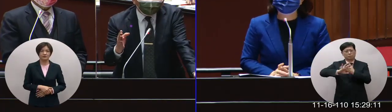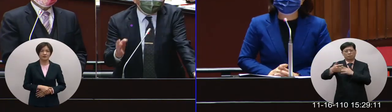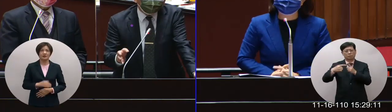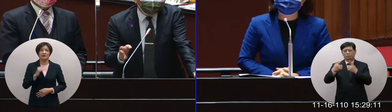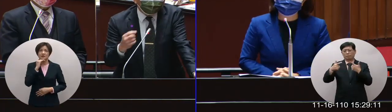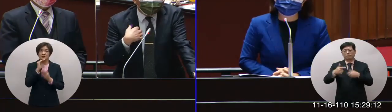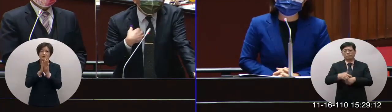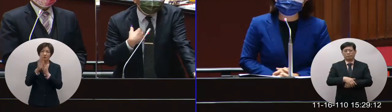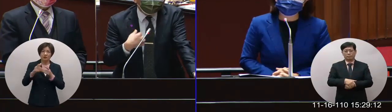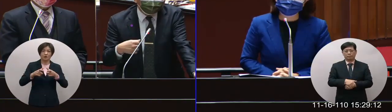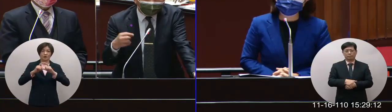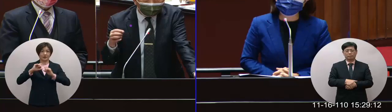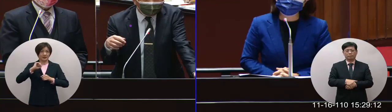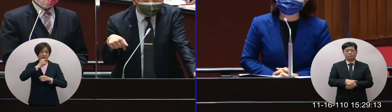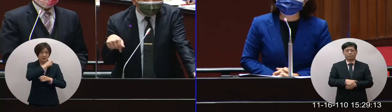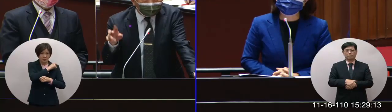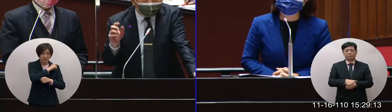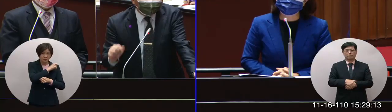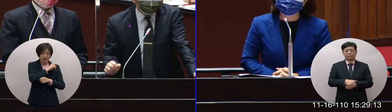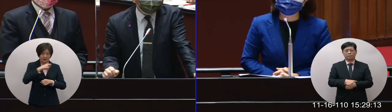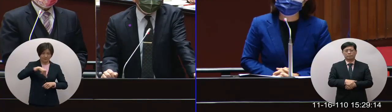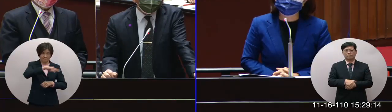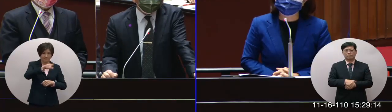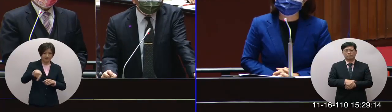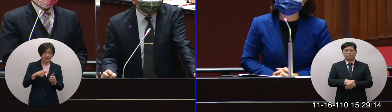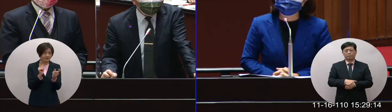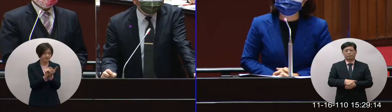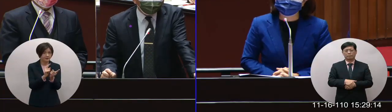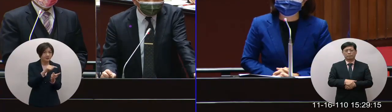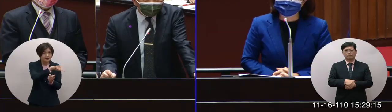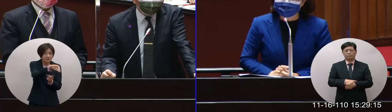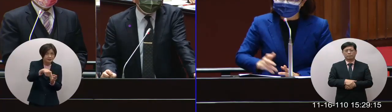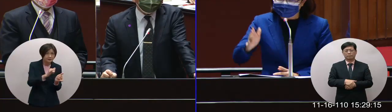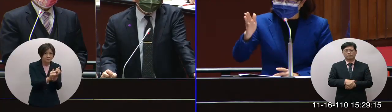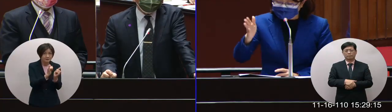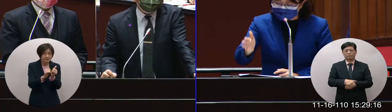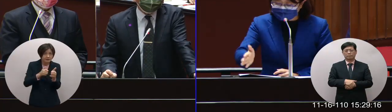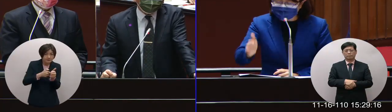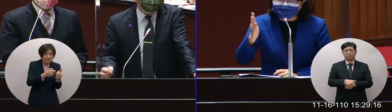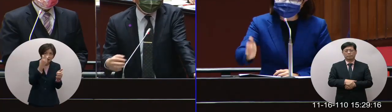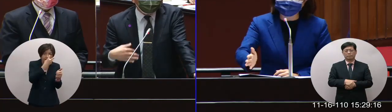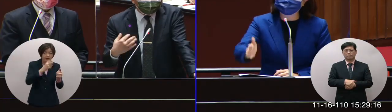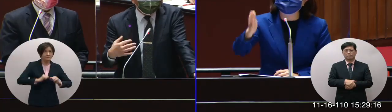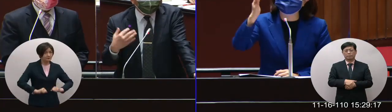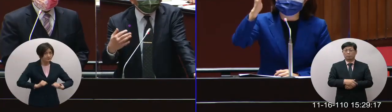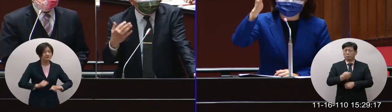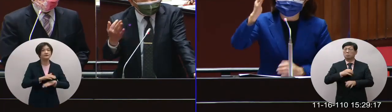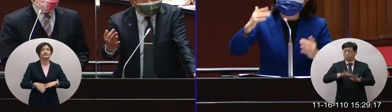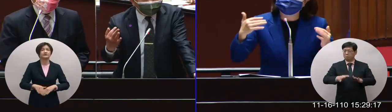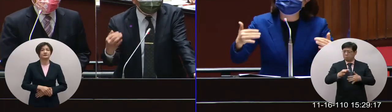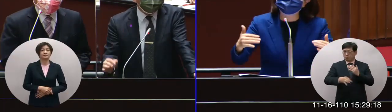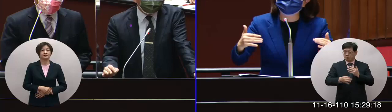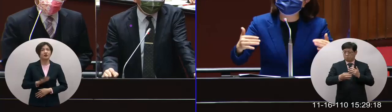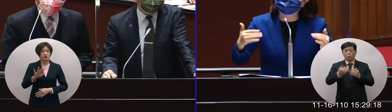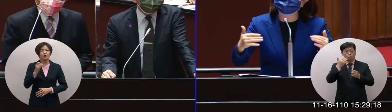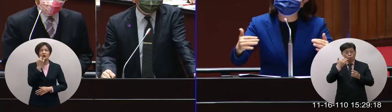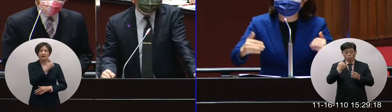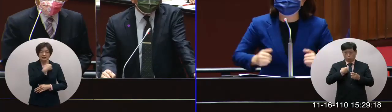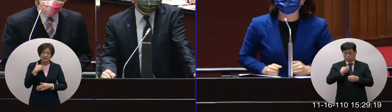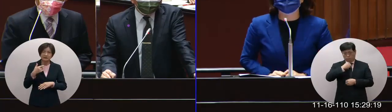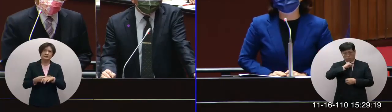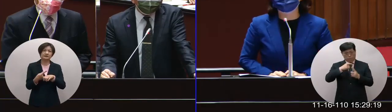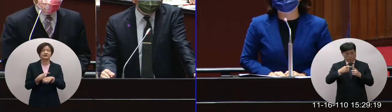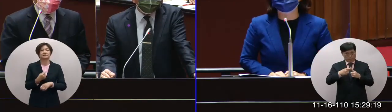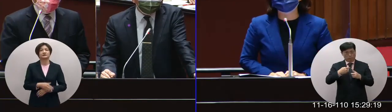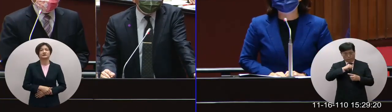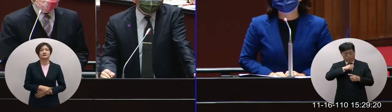外國人只要回到台灣那我們就會在整個在健康系統裡面會予以追蹤這沒問題反正我要求如果是本國我們